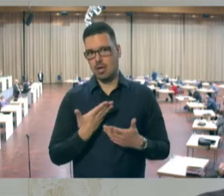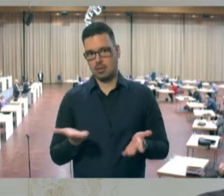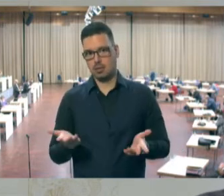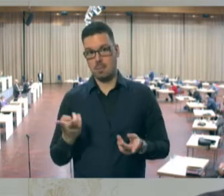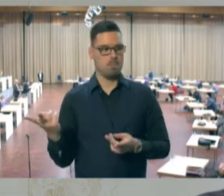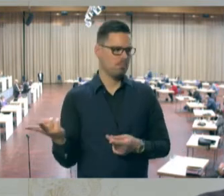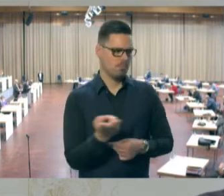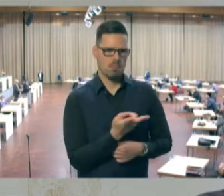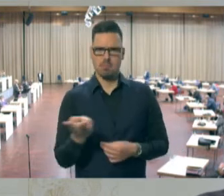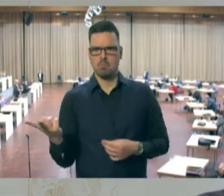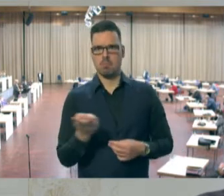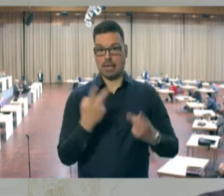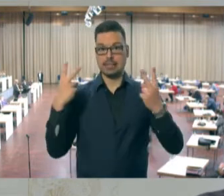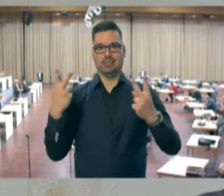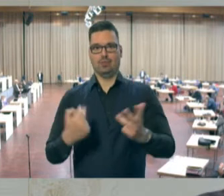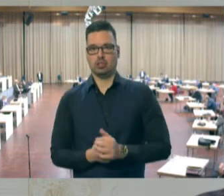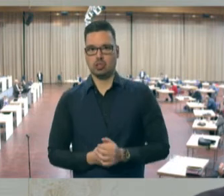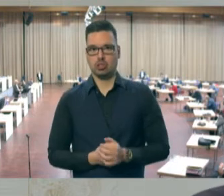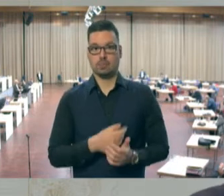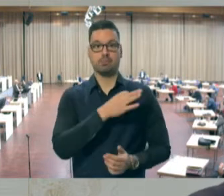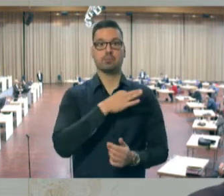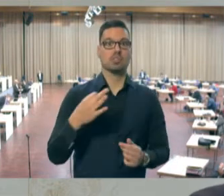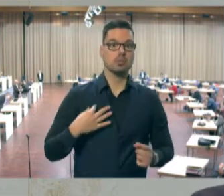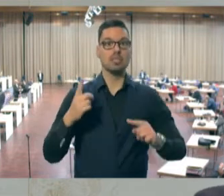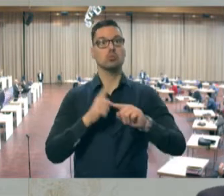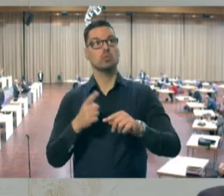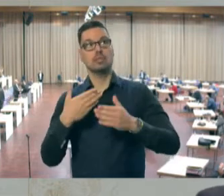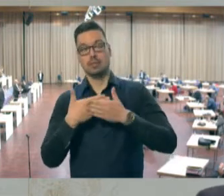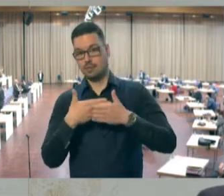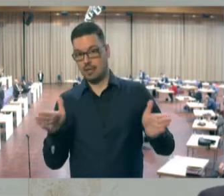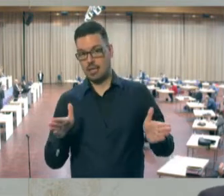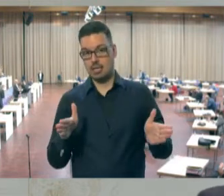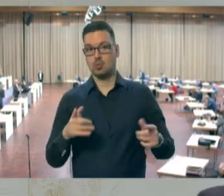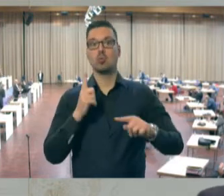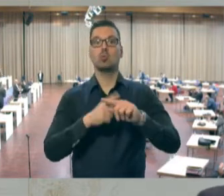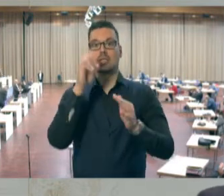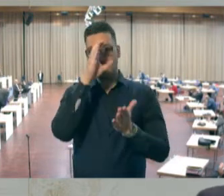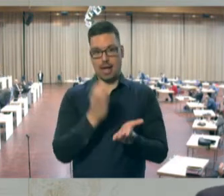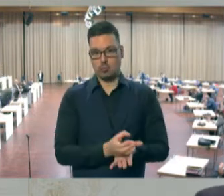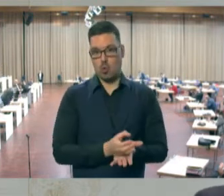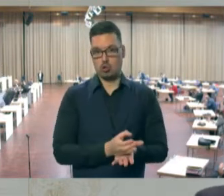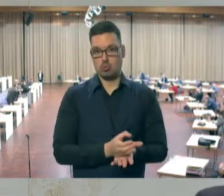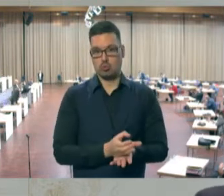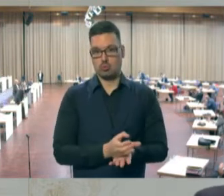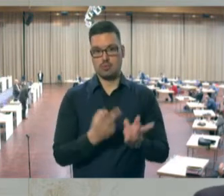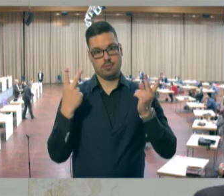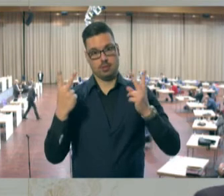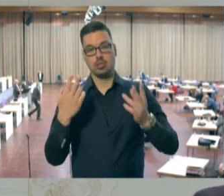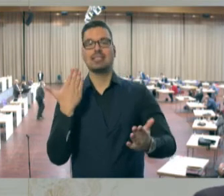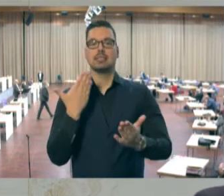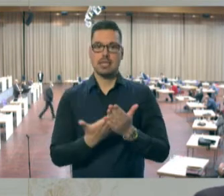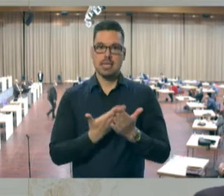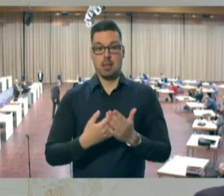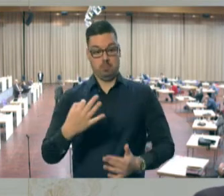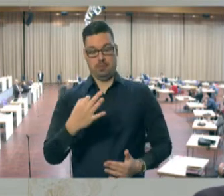beides wichtig. Gesundheit und Freiheit in Verantwortung. Und aus diesem Grunde sind wir